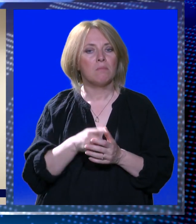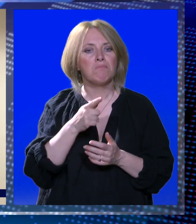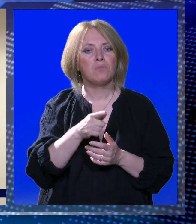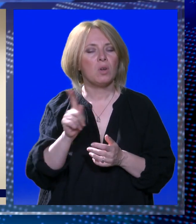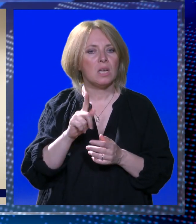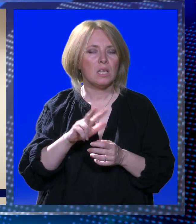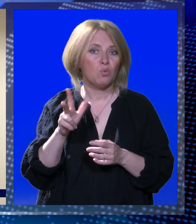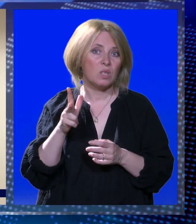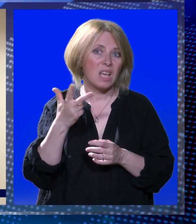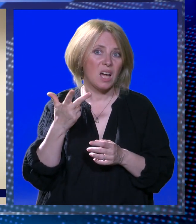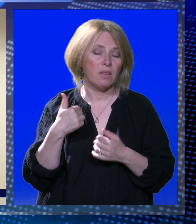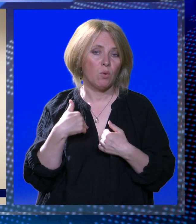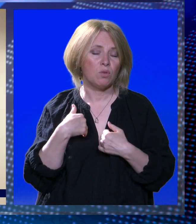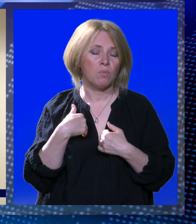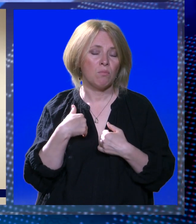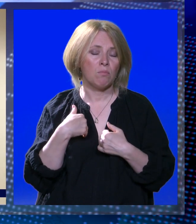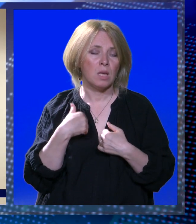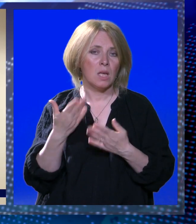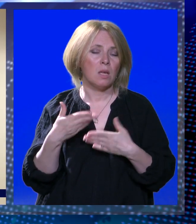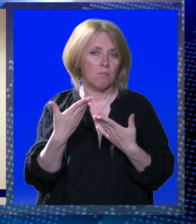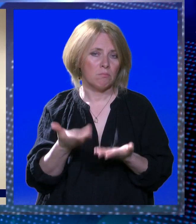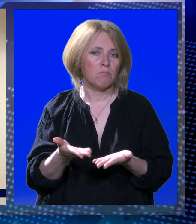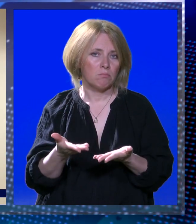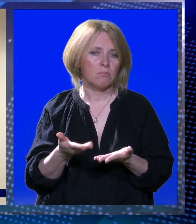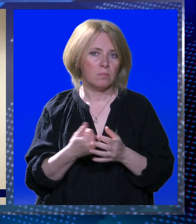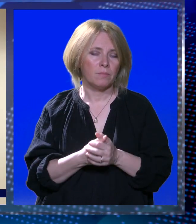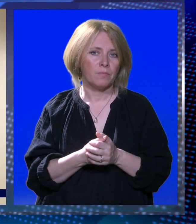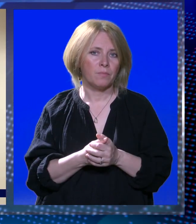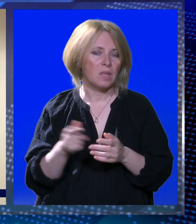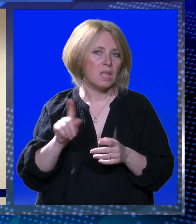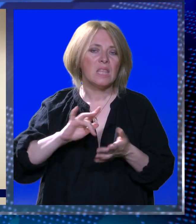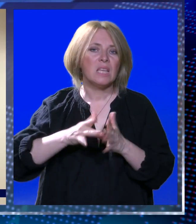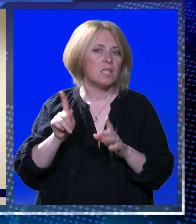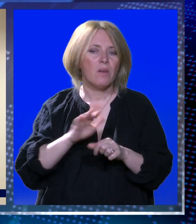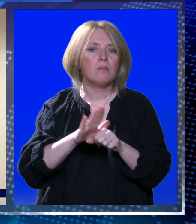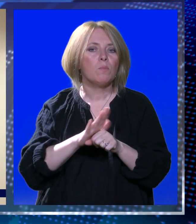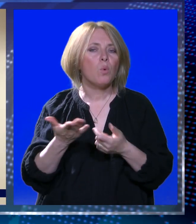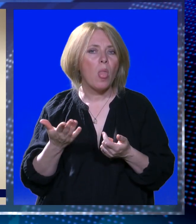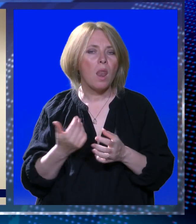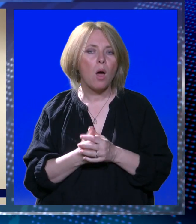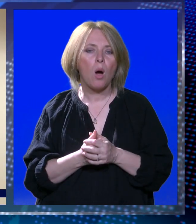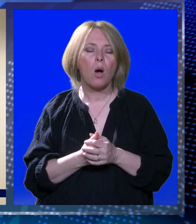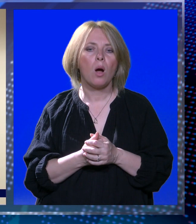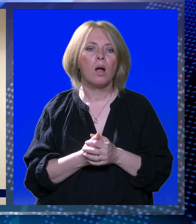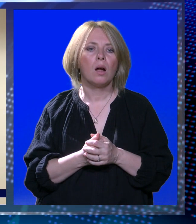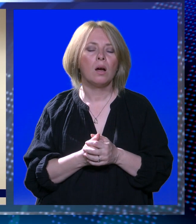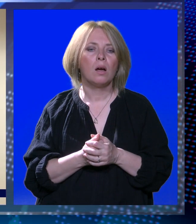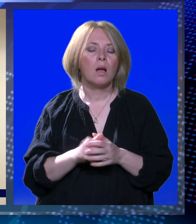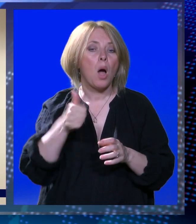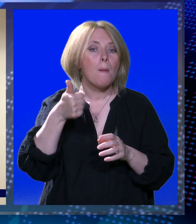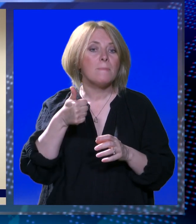To nisu svi zahtjevi koji su bili predmetom tako planog bijelog štrajka.